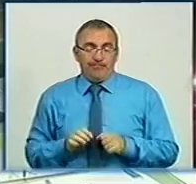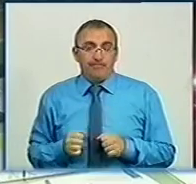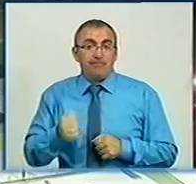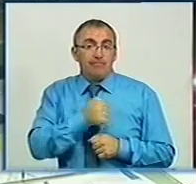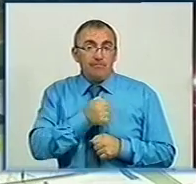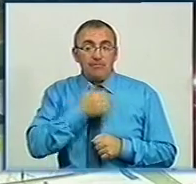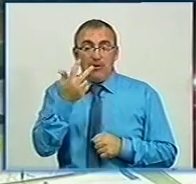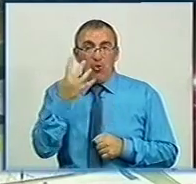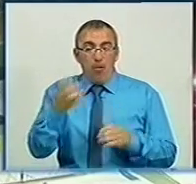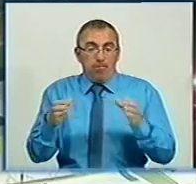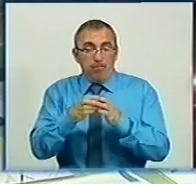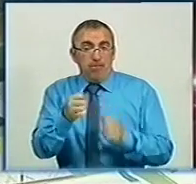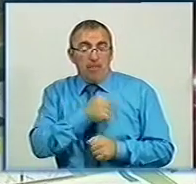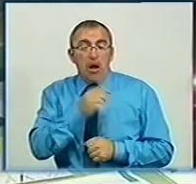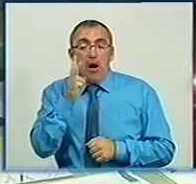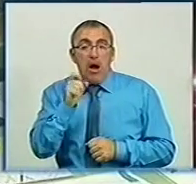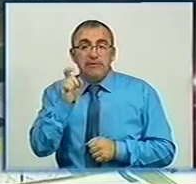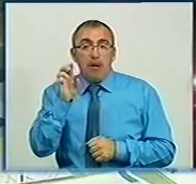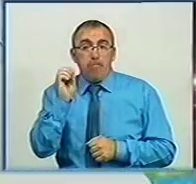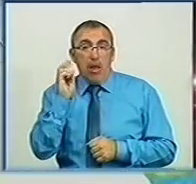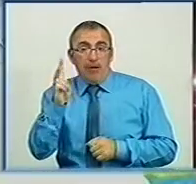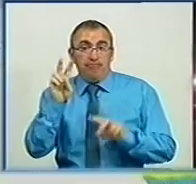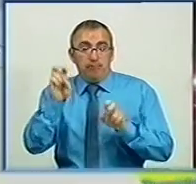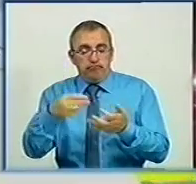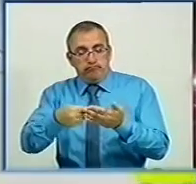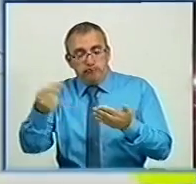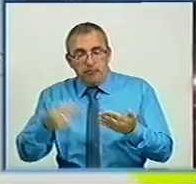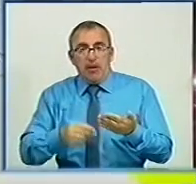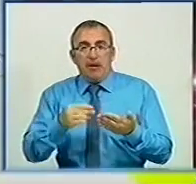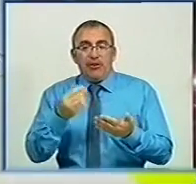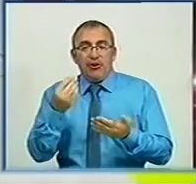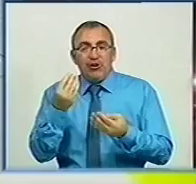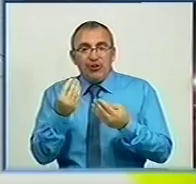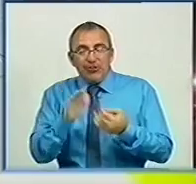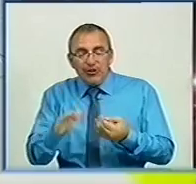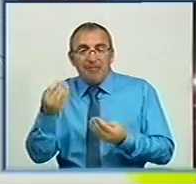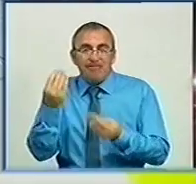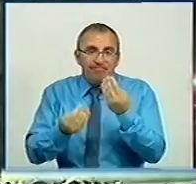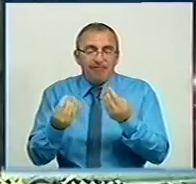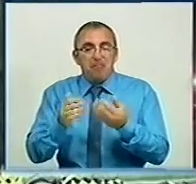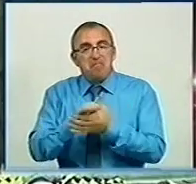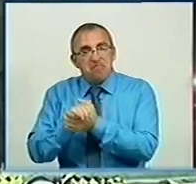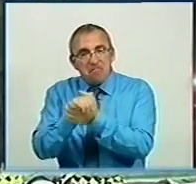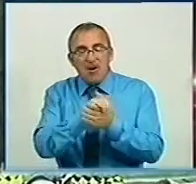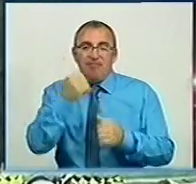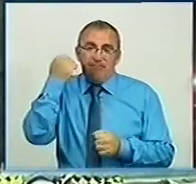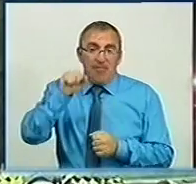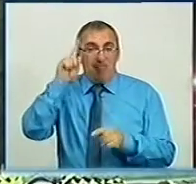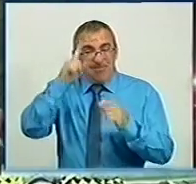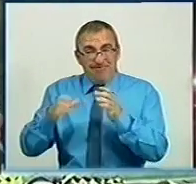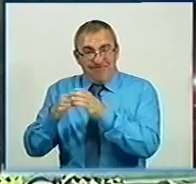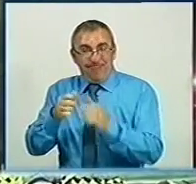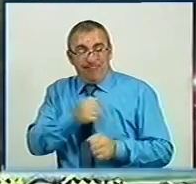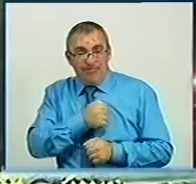Боєць 34-го батальйону «Казбек» до початку аукціону підписує дитячі малюнки. Пише про мир і перемогу. Разом із побратимами вони